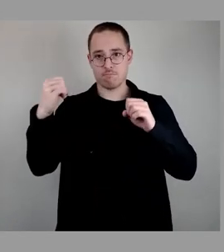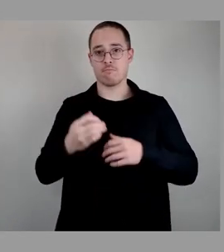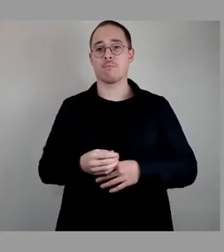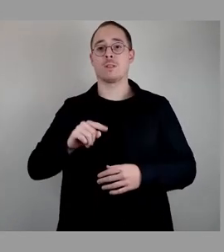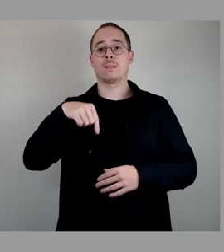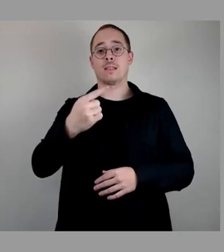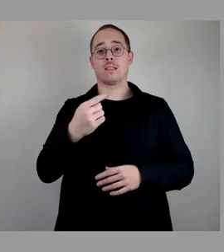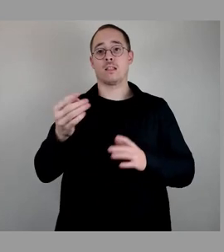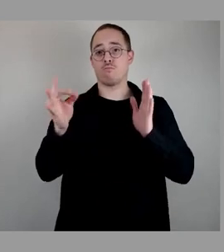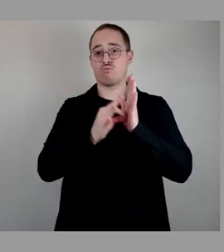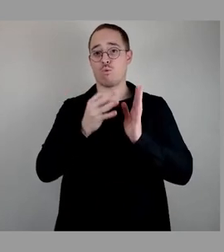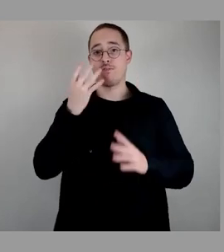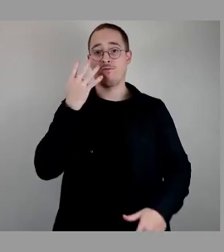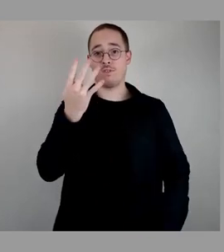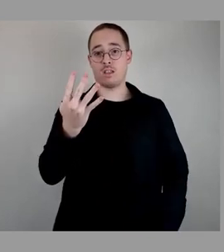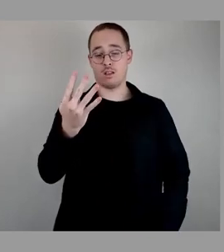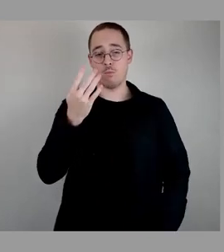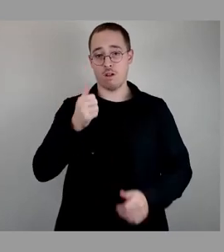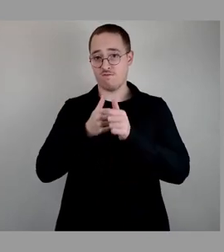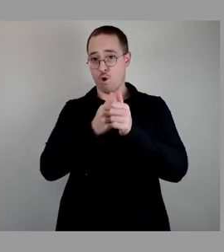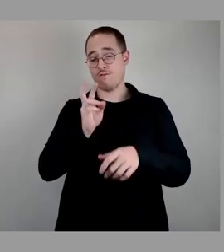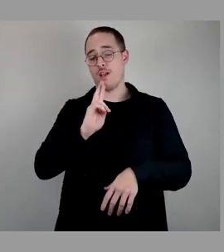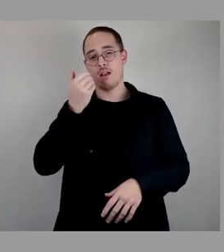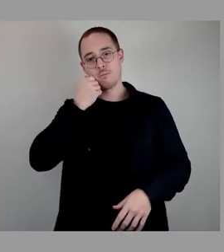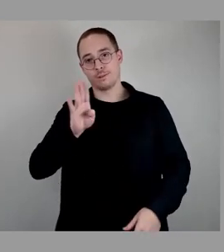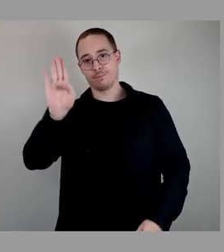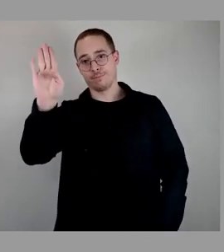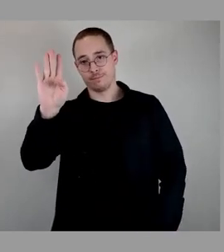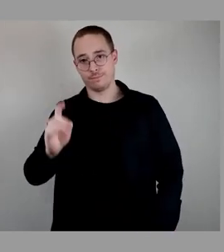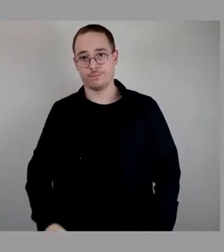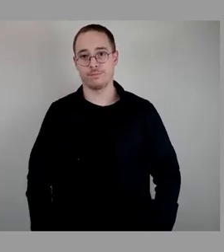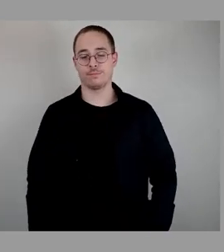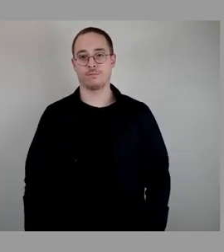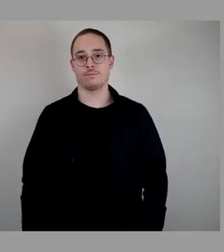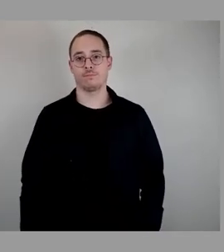4. Wer dem folgen möchte, den bitte ich jetzt um das Stimmzeichen.